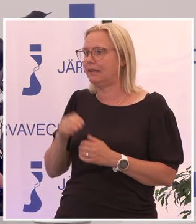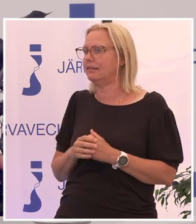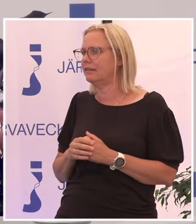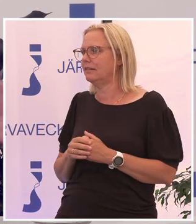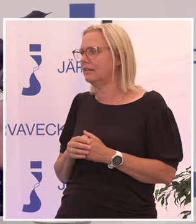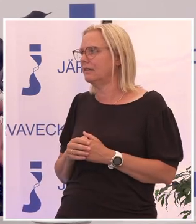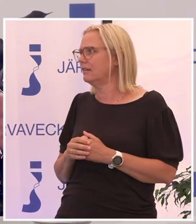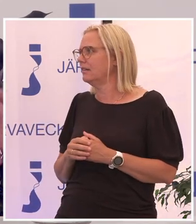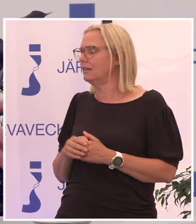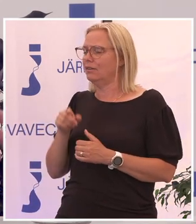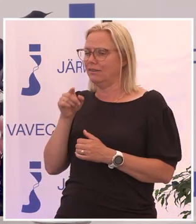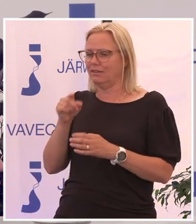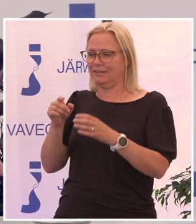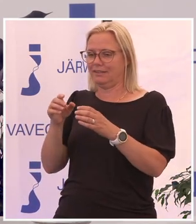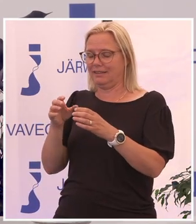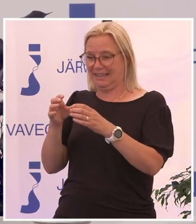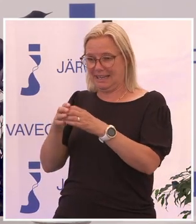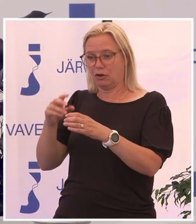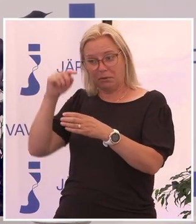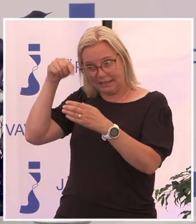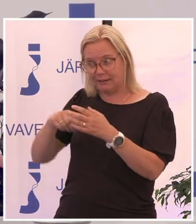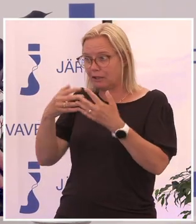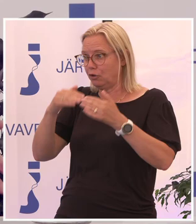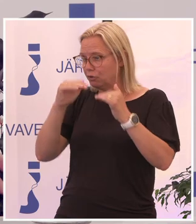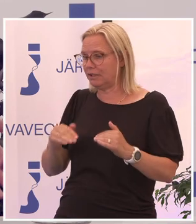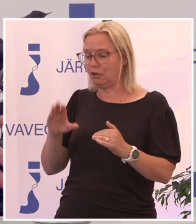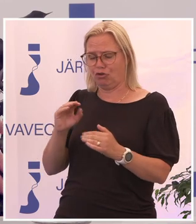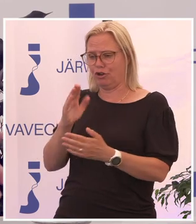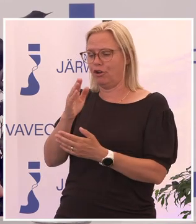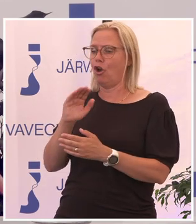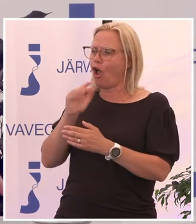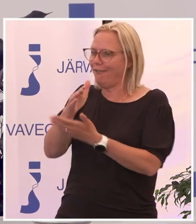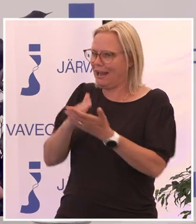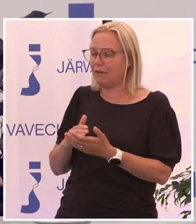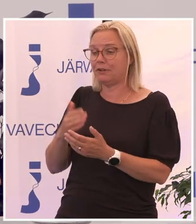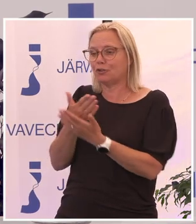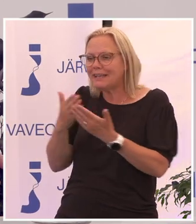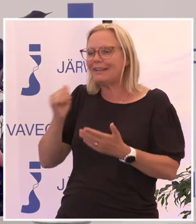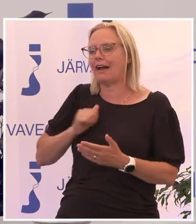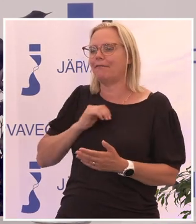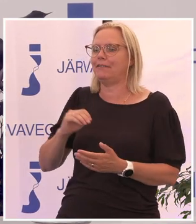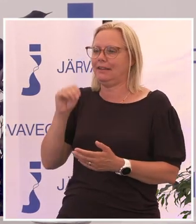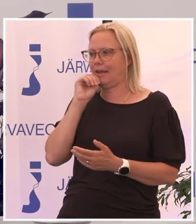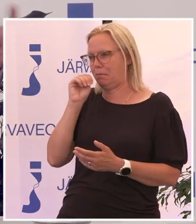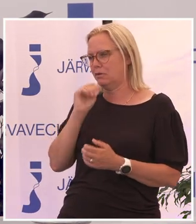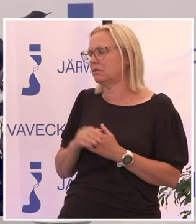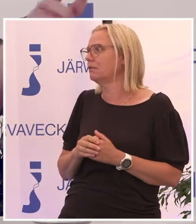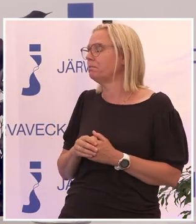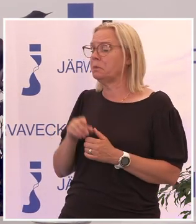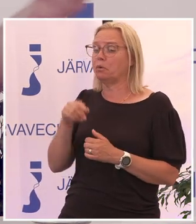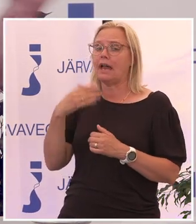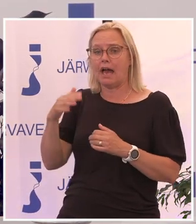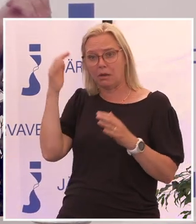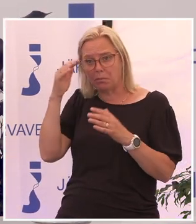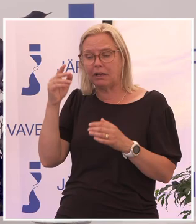Och just i gruppen intellektuell funktionsnedsättning så är det över hälften som inte använder e-post. Och det är dels ett problem för man kan